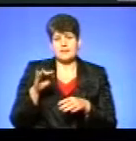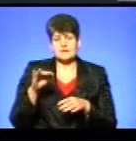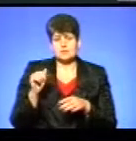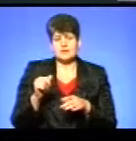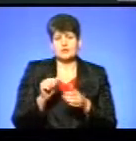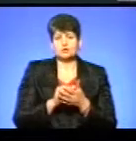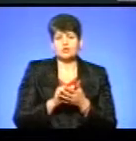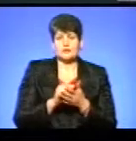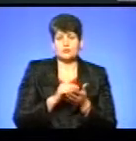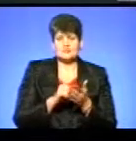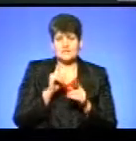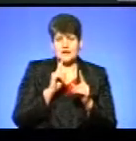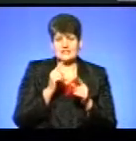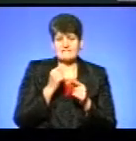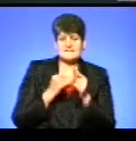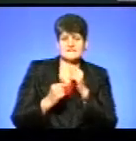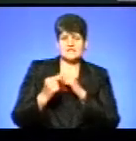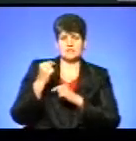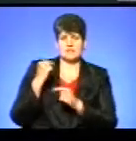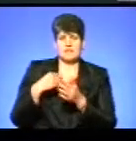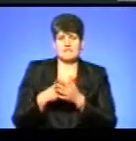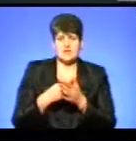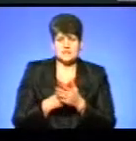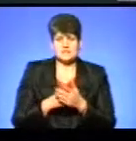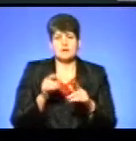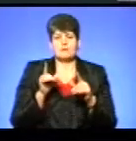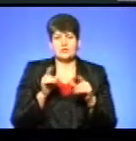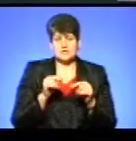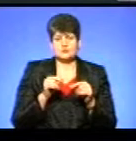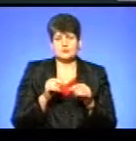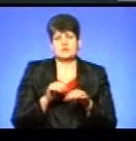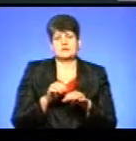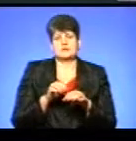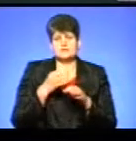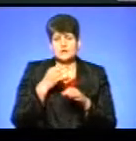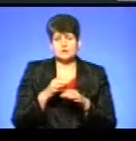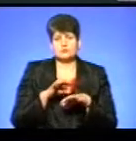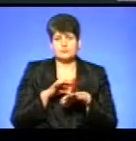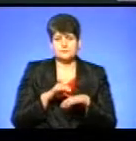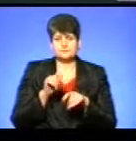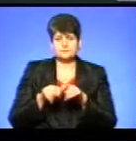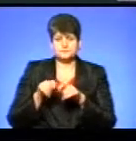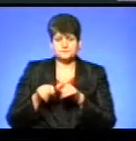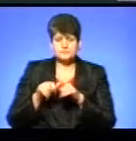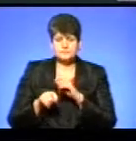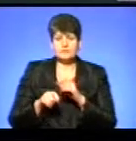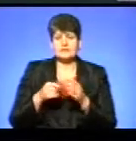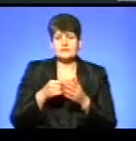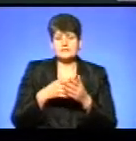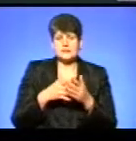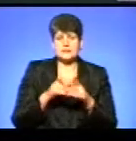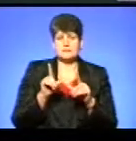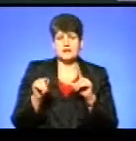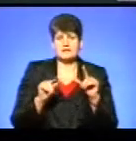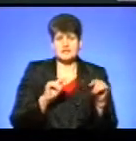Документом міська рада відновила попередню вартість проїзду і постановила провести аудит розрахунку тарифів на перевезення пасажирів у